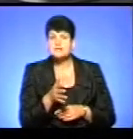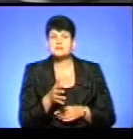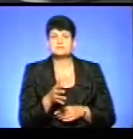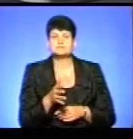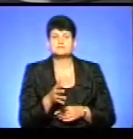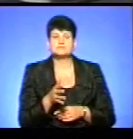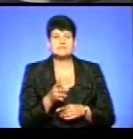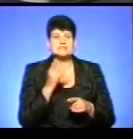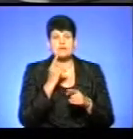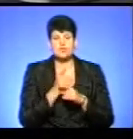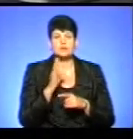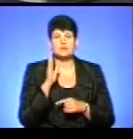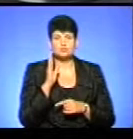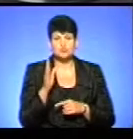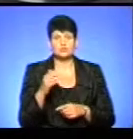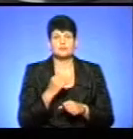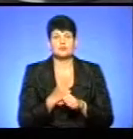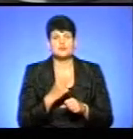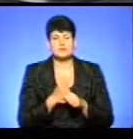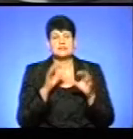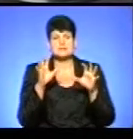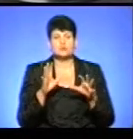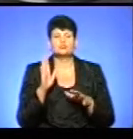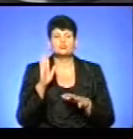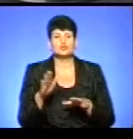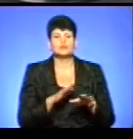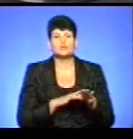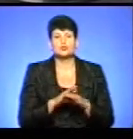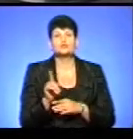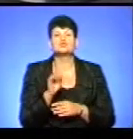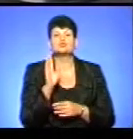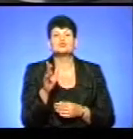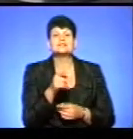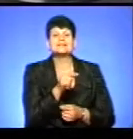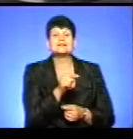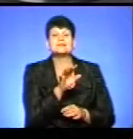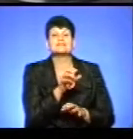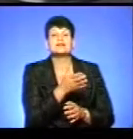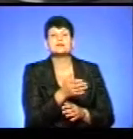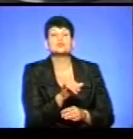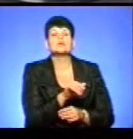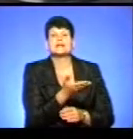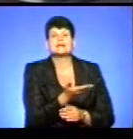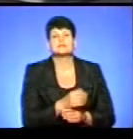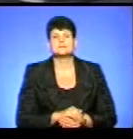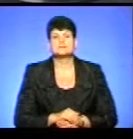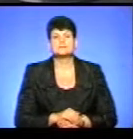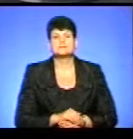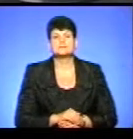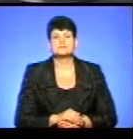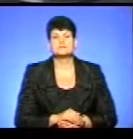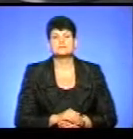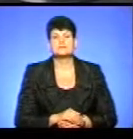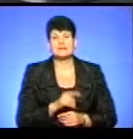заборона все-таки буде діяти, закон будуть виконувати, і що буде з тими тваринами? Куди їх? Тобто, на них гроші